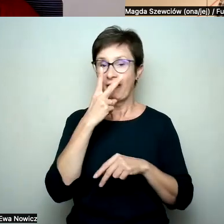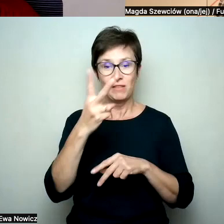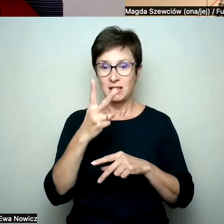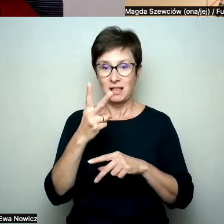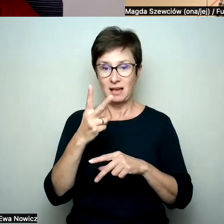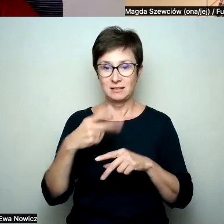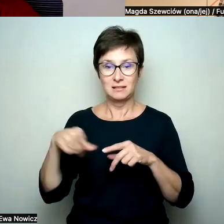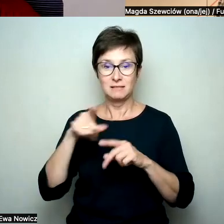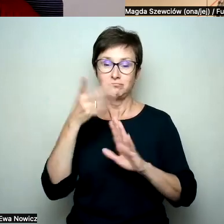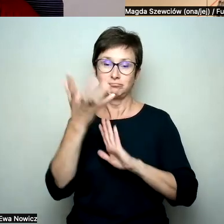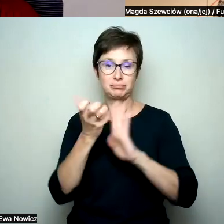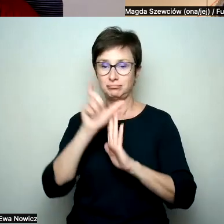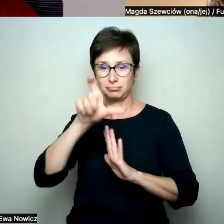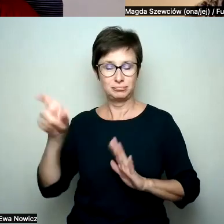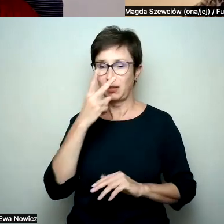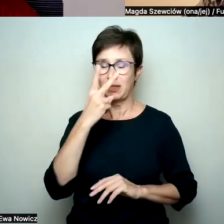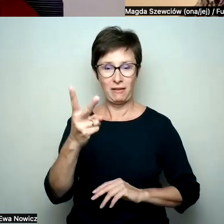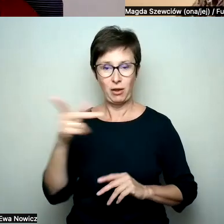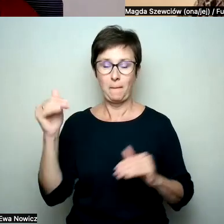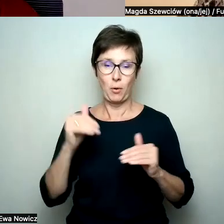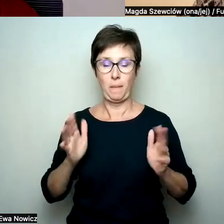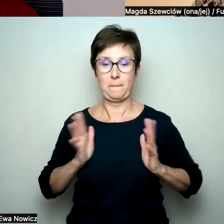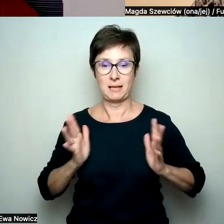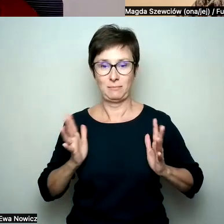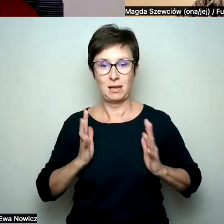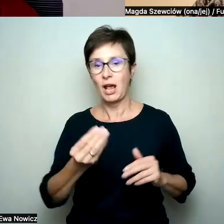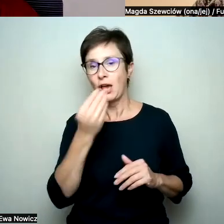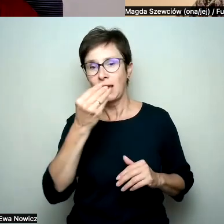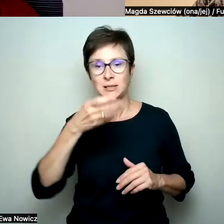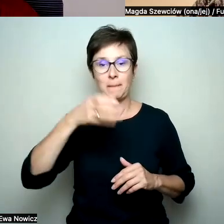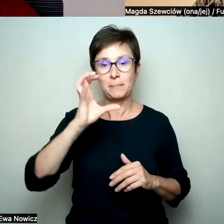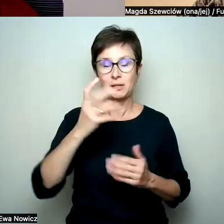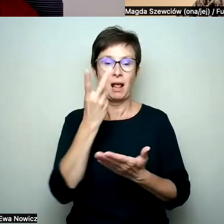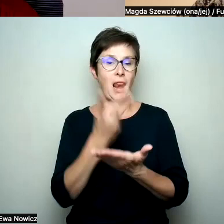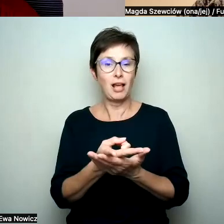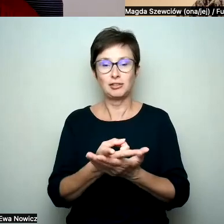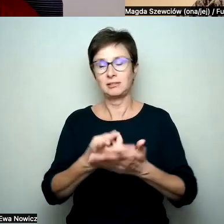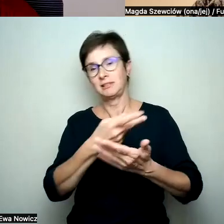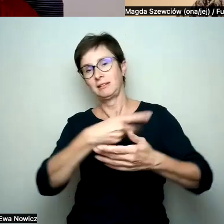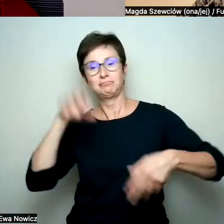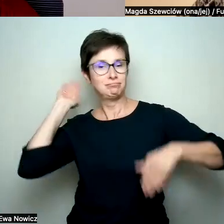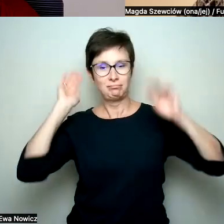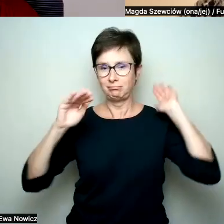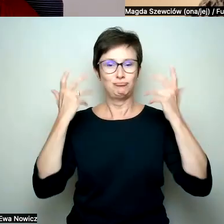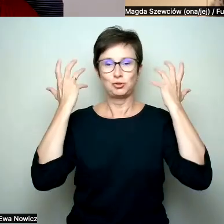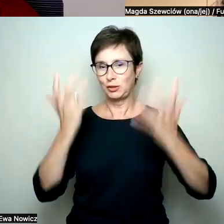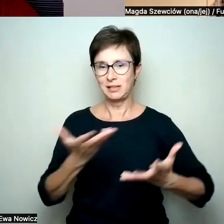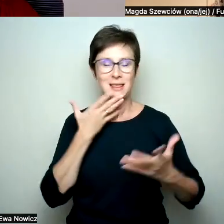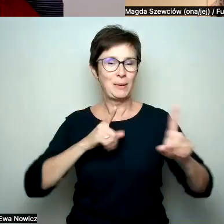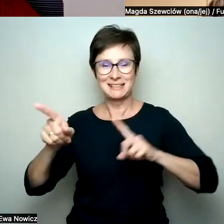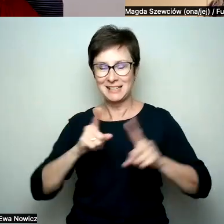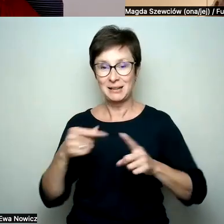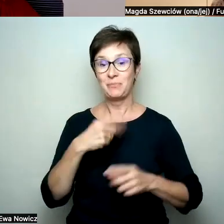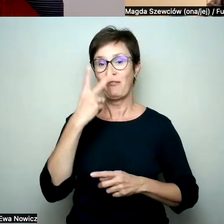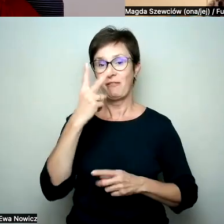jesteście bezpieczni i bezpieczni. Możecie jeść, pić, leżeć i siedzieć tutaj. Nie ma to żadnego znaczenia. Widoczne